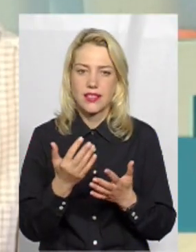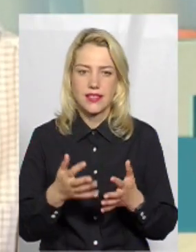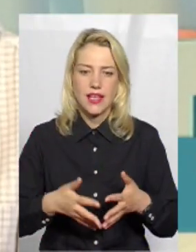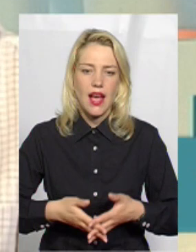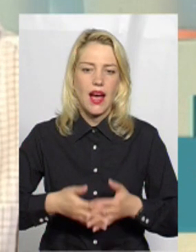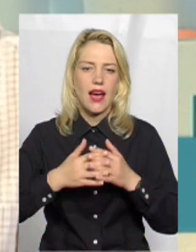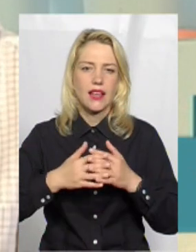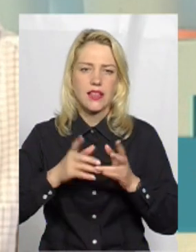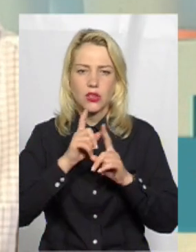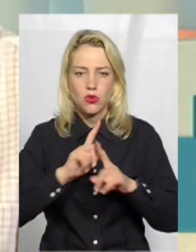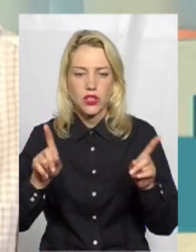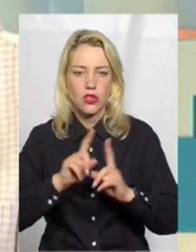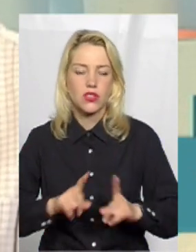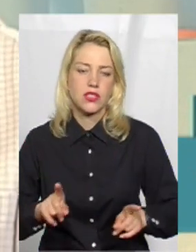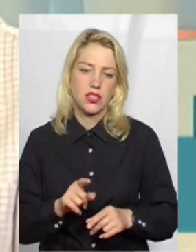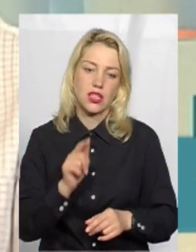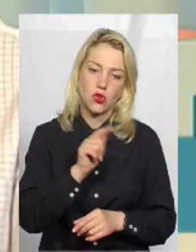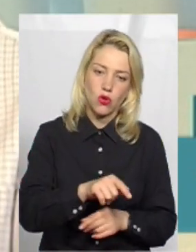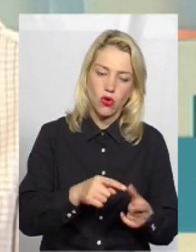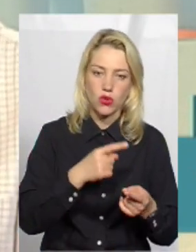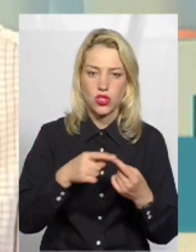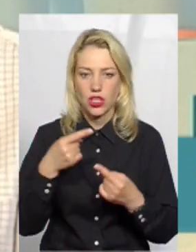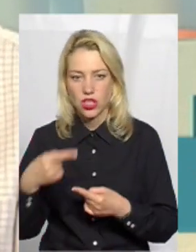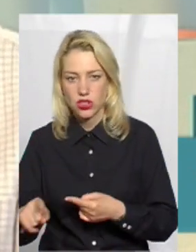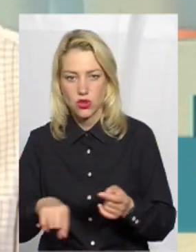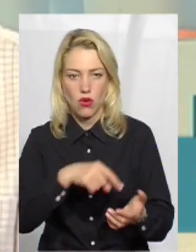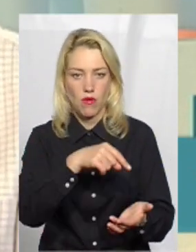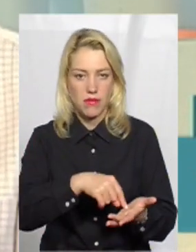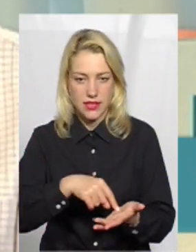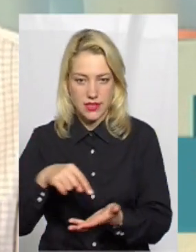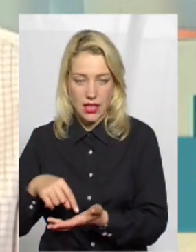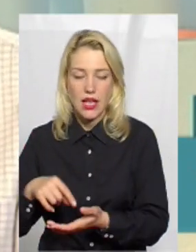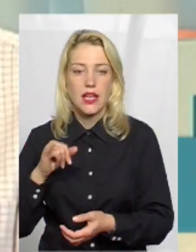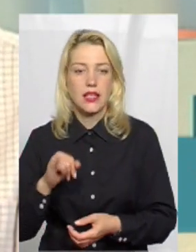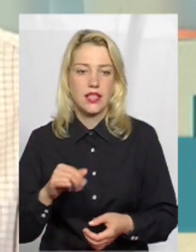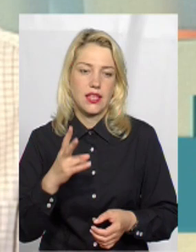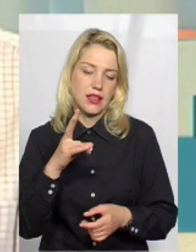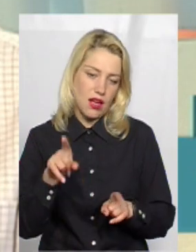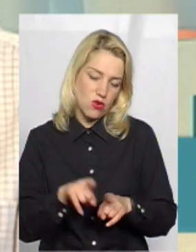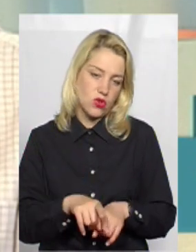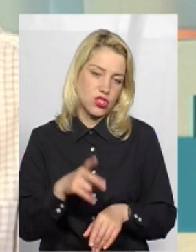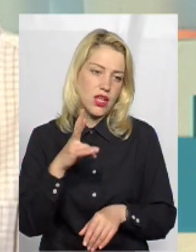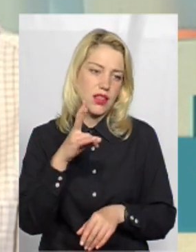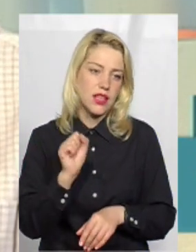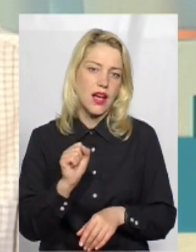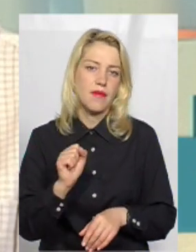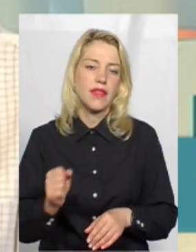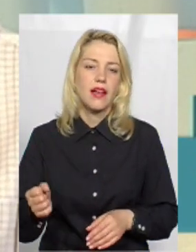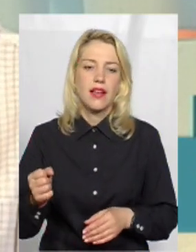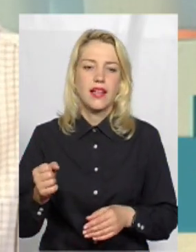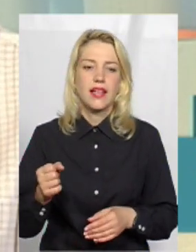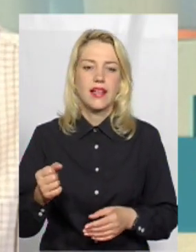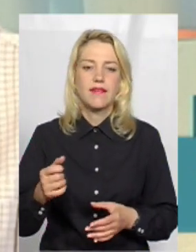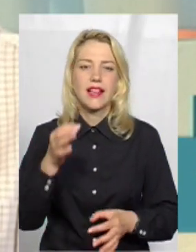архітектурні родзинки того чи іншого міста. ось, ну, також, напевно, що на, скажімо так, на ландшафтний